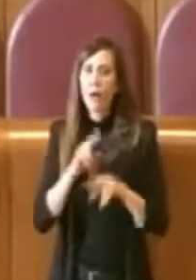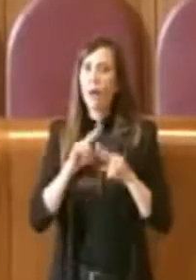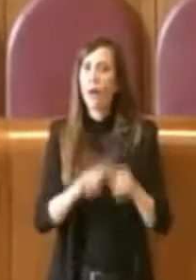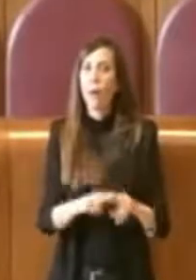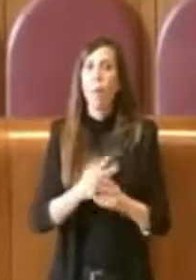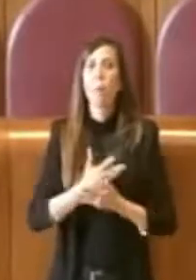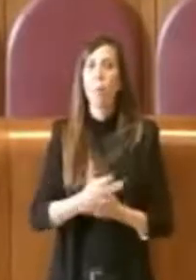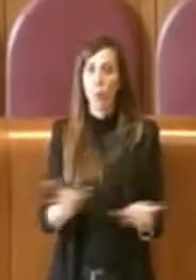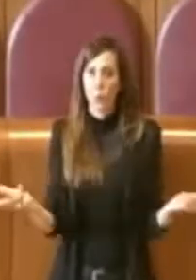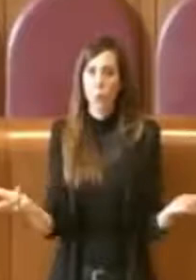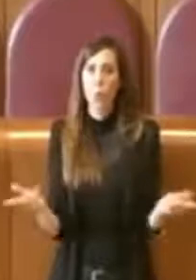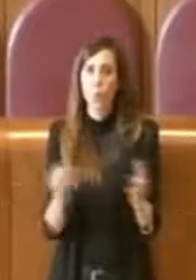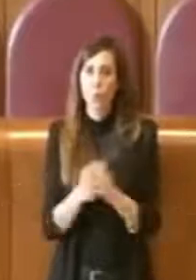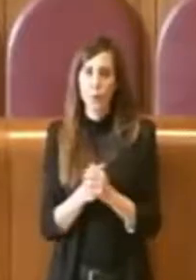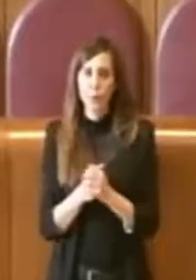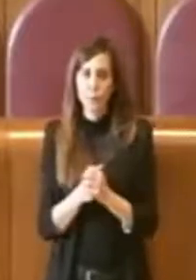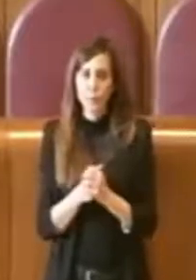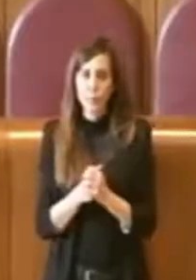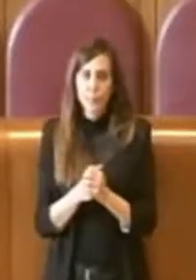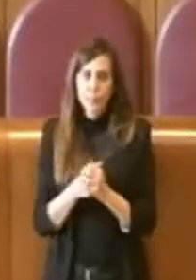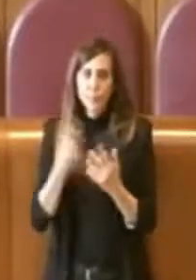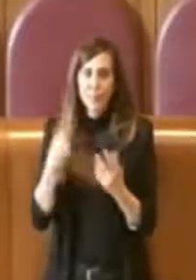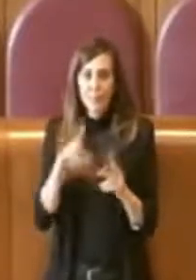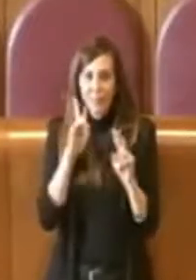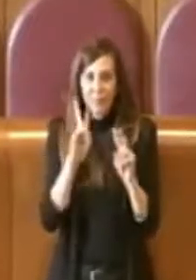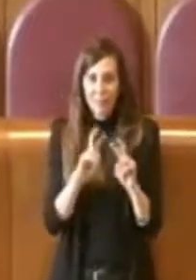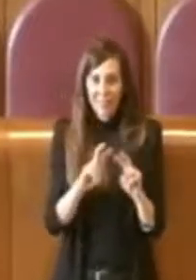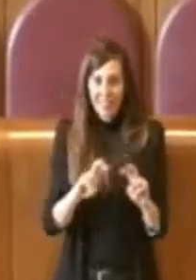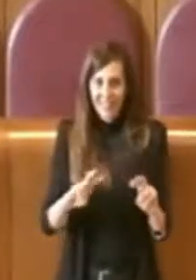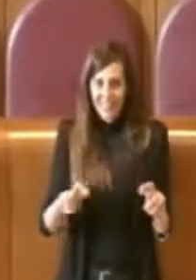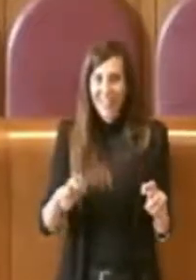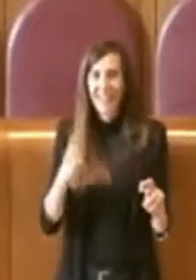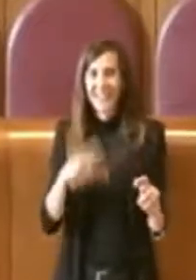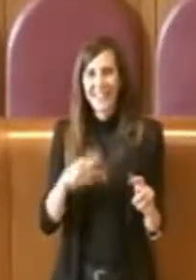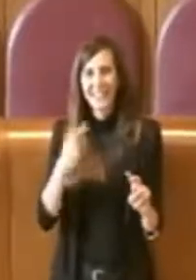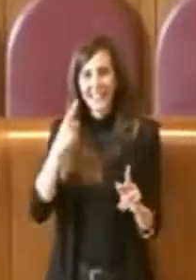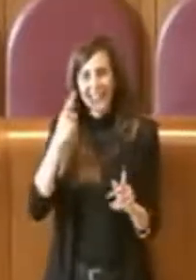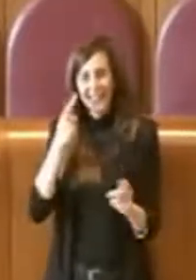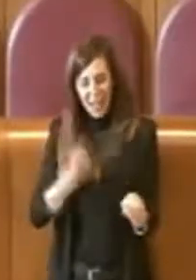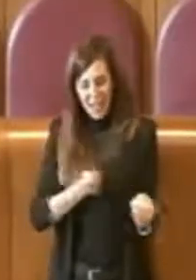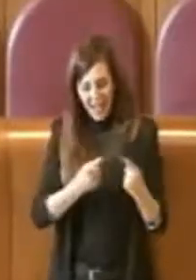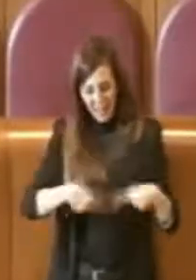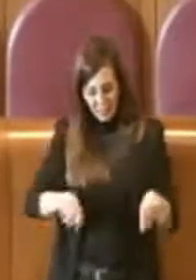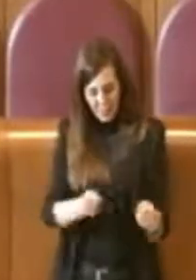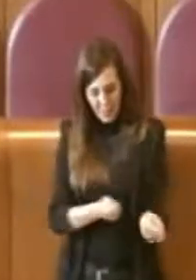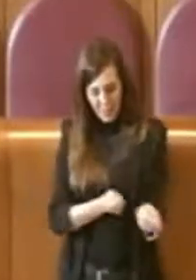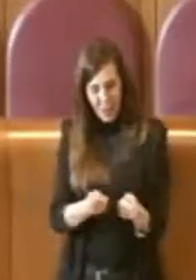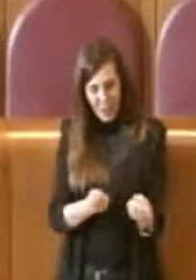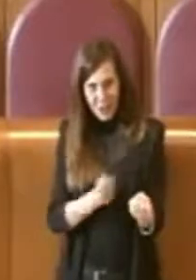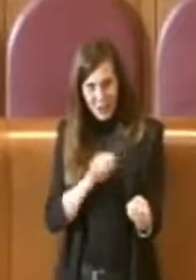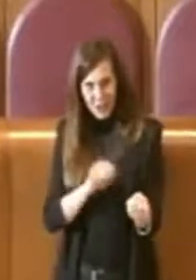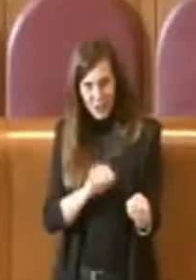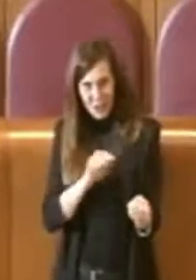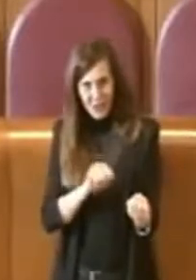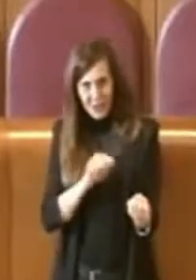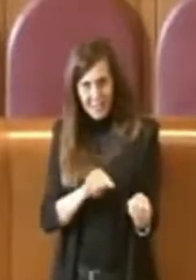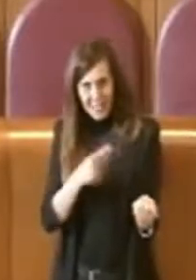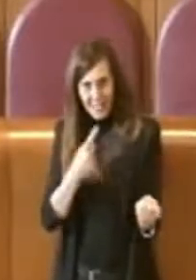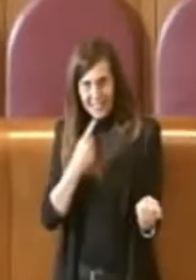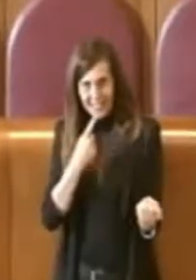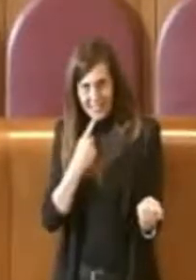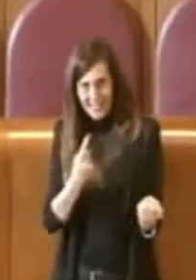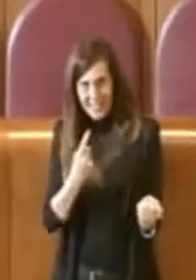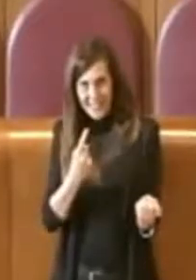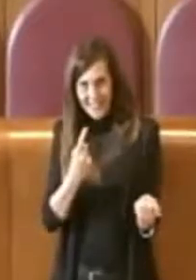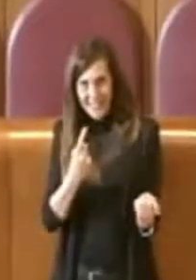dunque sulla base dell'analisi della cabina di regia, che pone sul tavolo diversi aspetti,